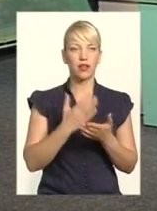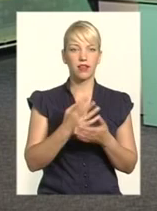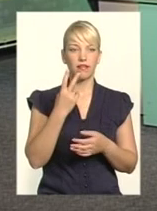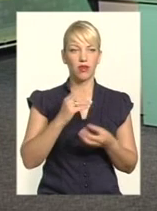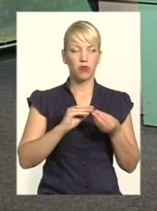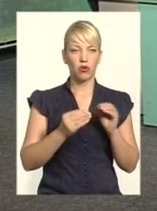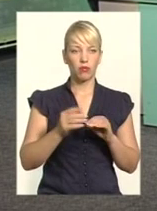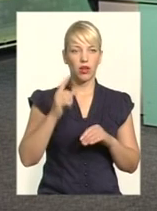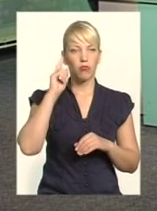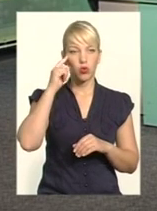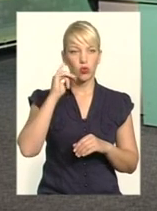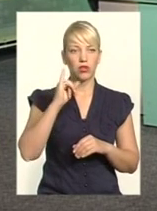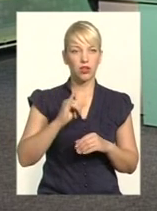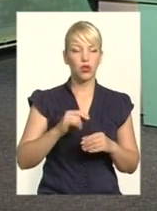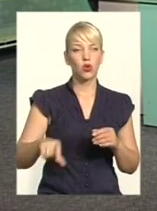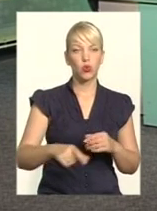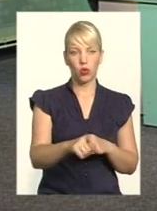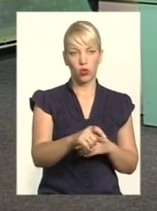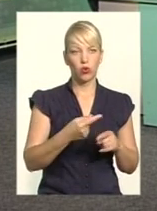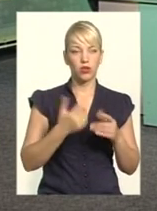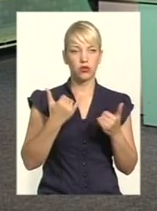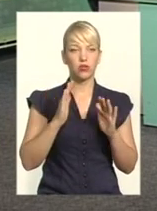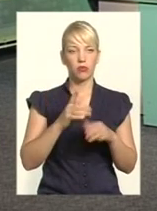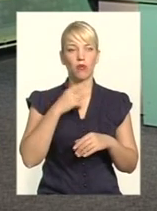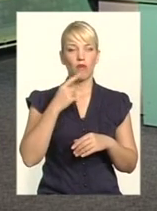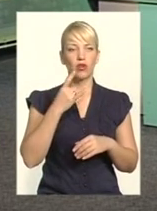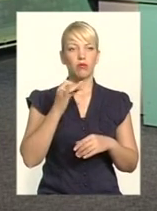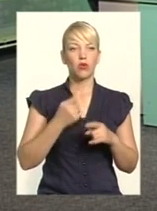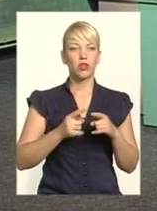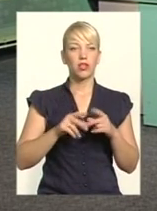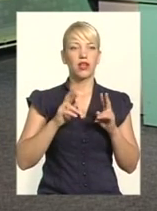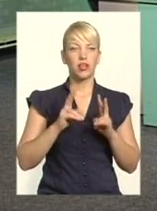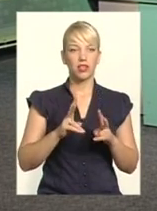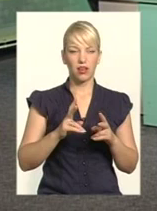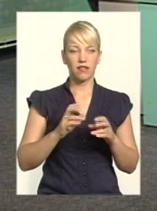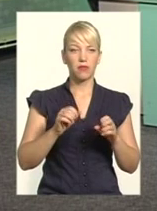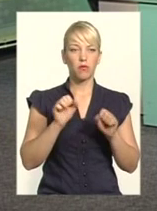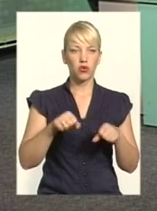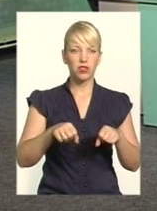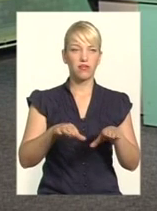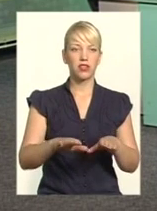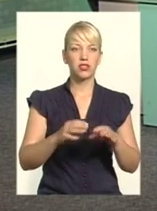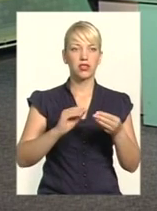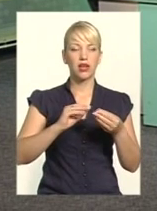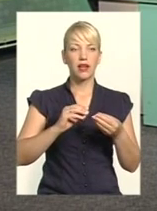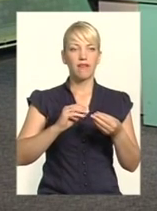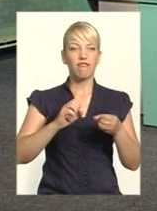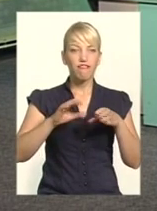дороги. От, власне, сьогодні будемо говорити про те, як можна знайти вирішення цій проблемі,